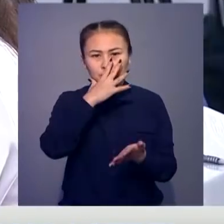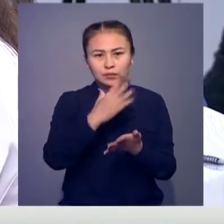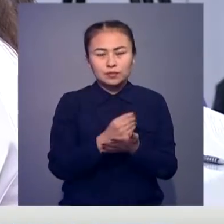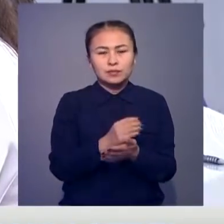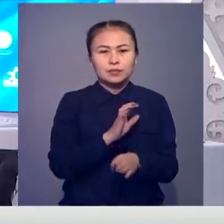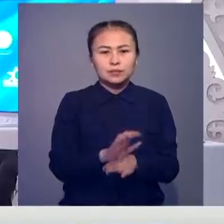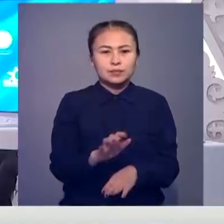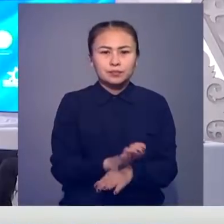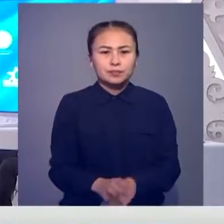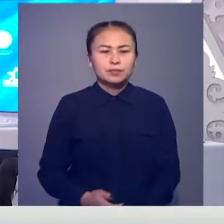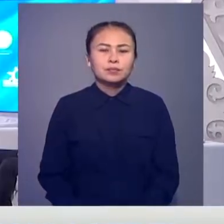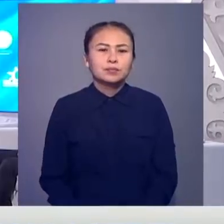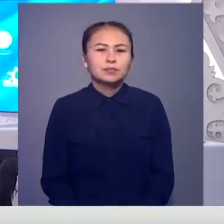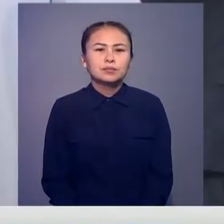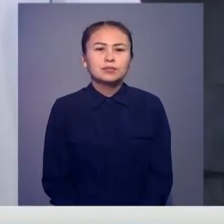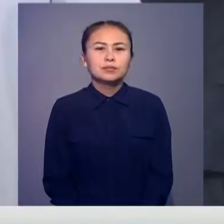өз өнімдерін ұсынады.